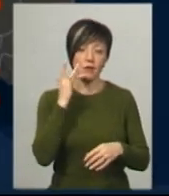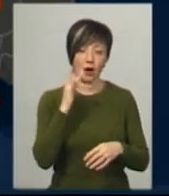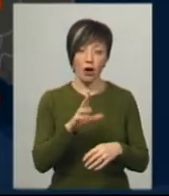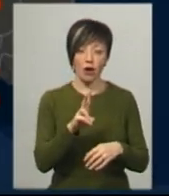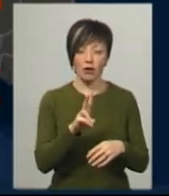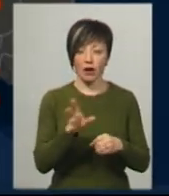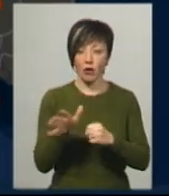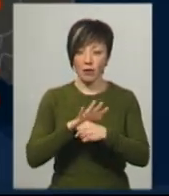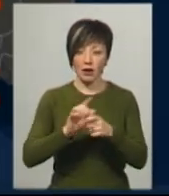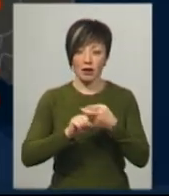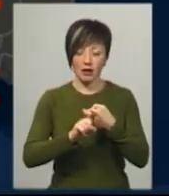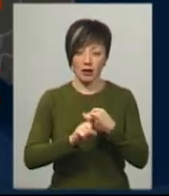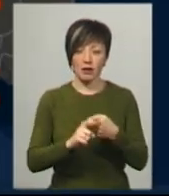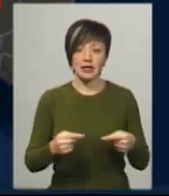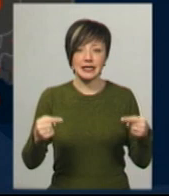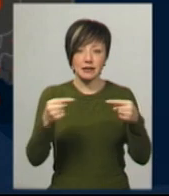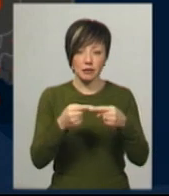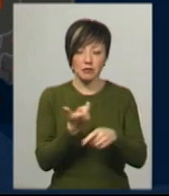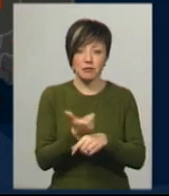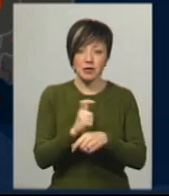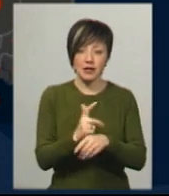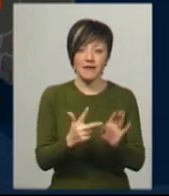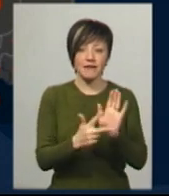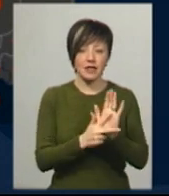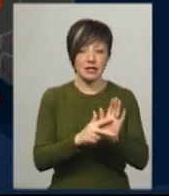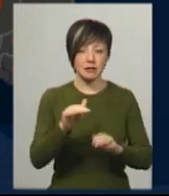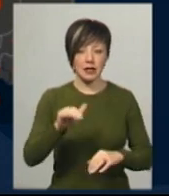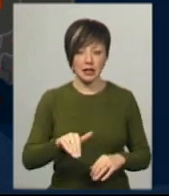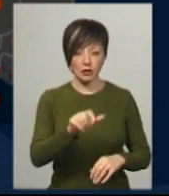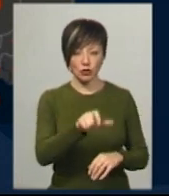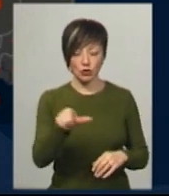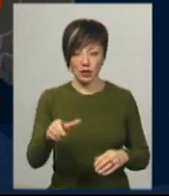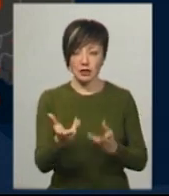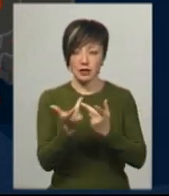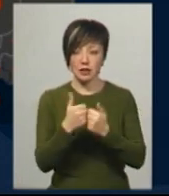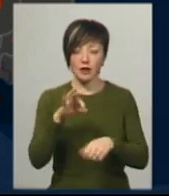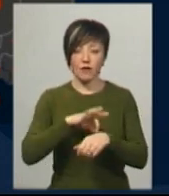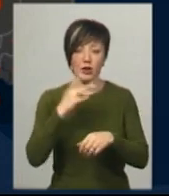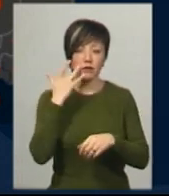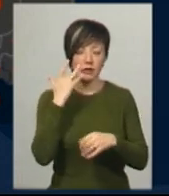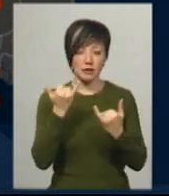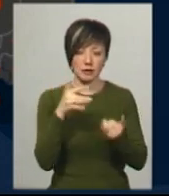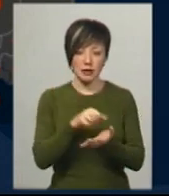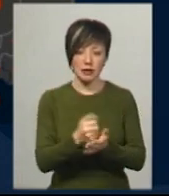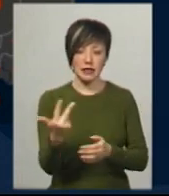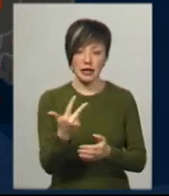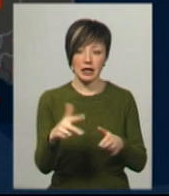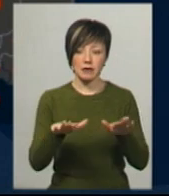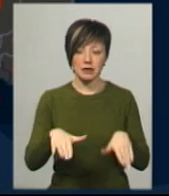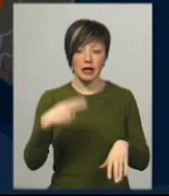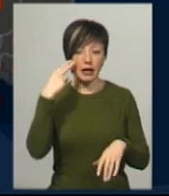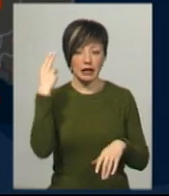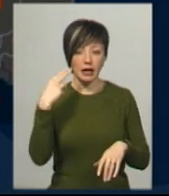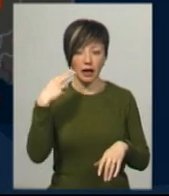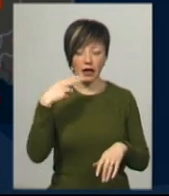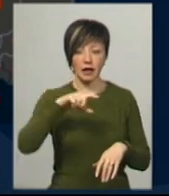COVID-19 діагностували більш як 8 тисяч людей. За кількістю хворих США нині на третьому місці після Китаю